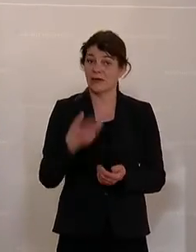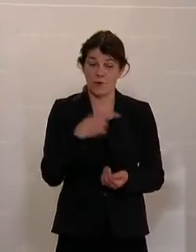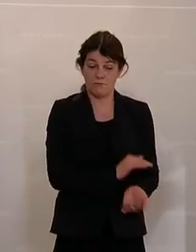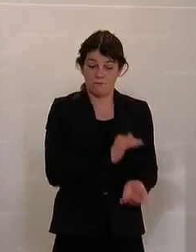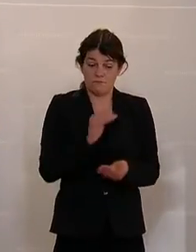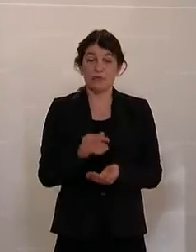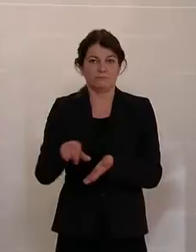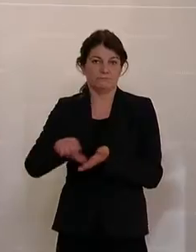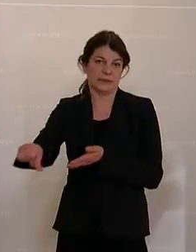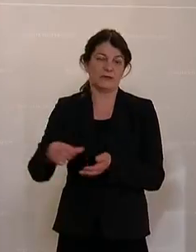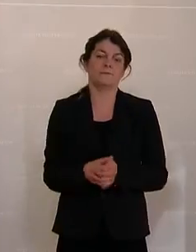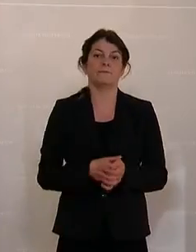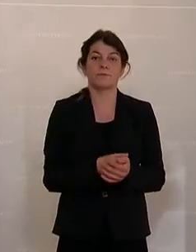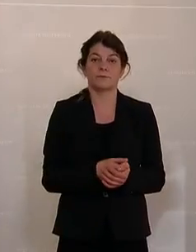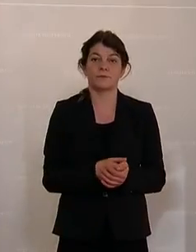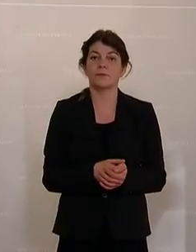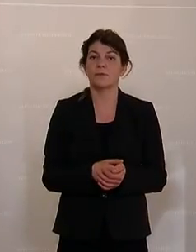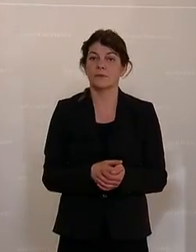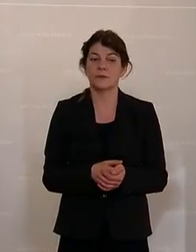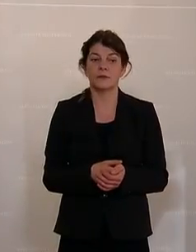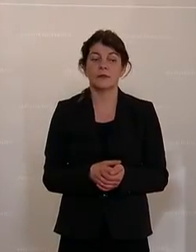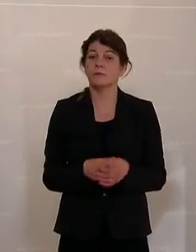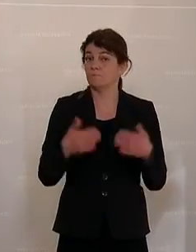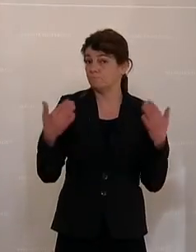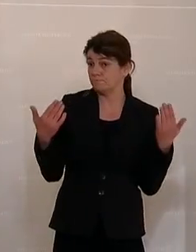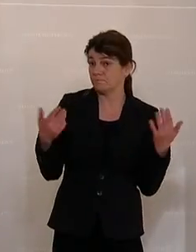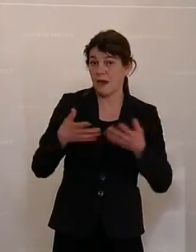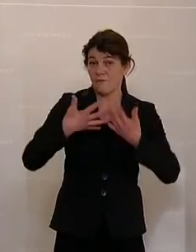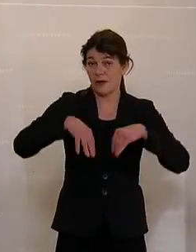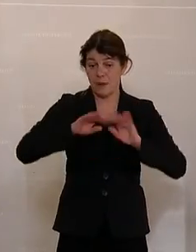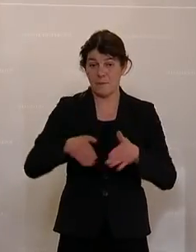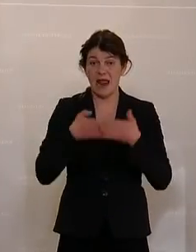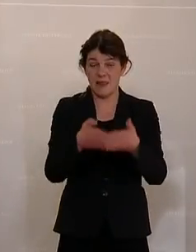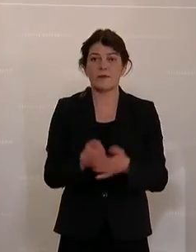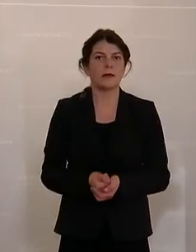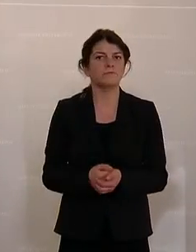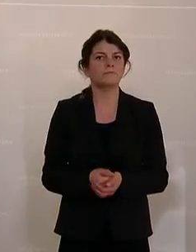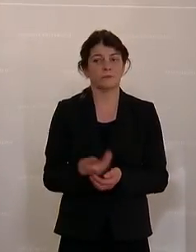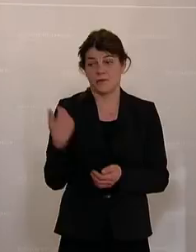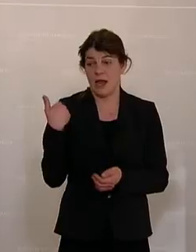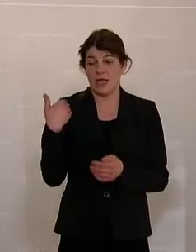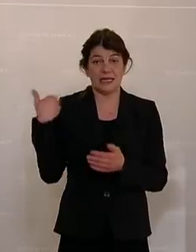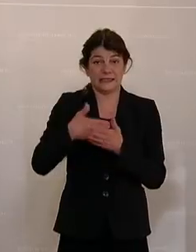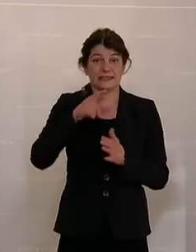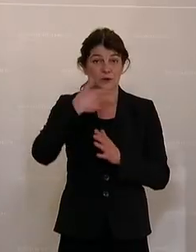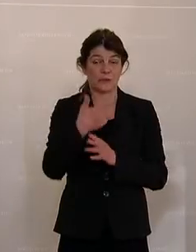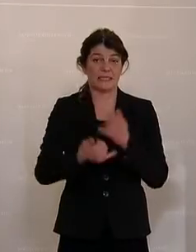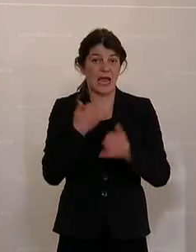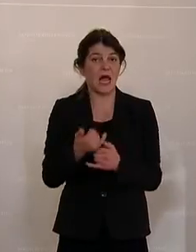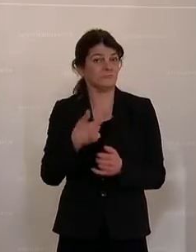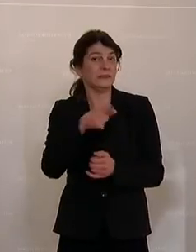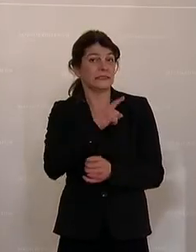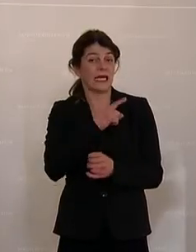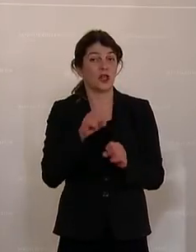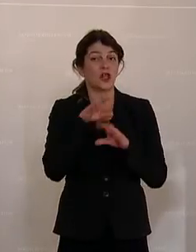FLAV finanziert. Die Familienbeihilfe wurde in den letzten 27 Jahren seit